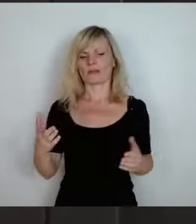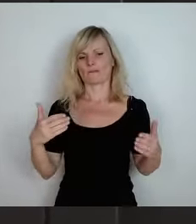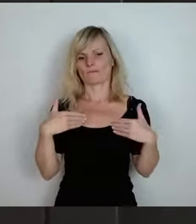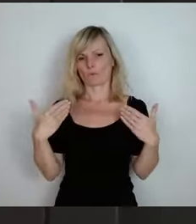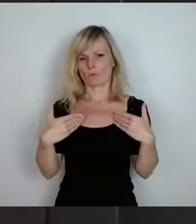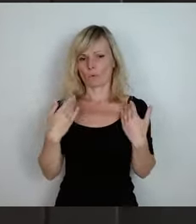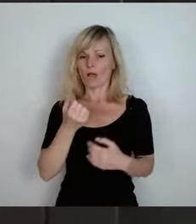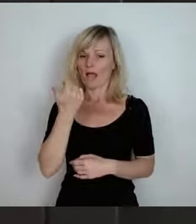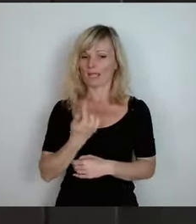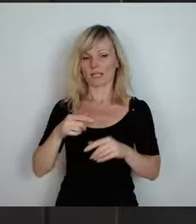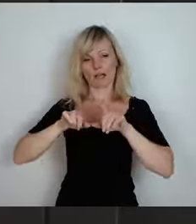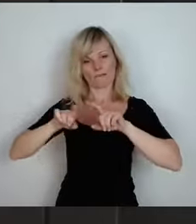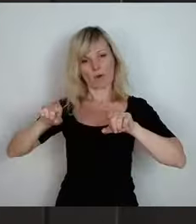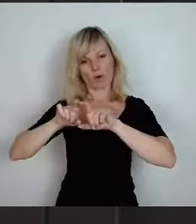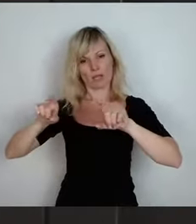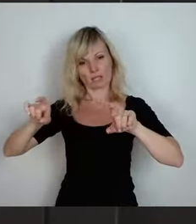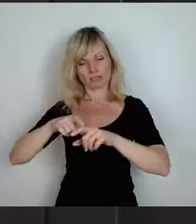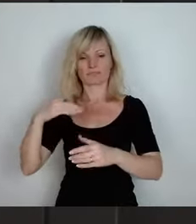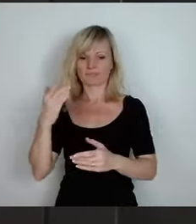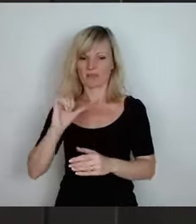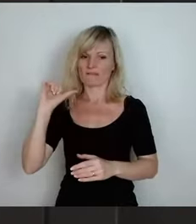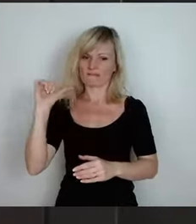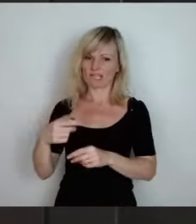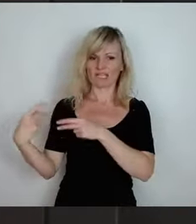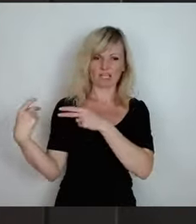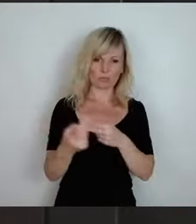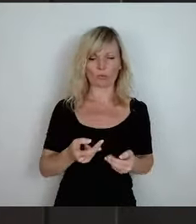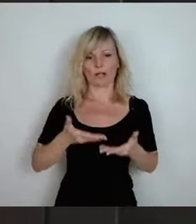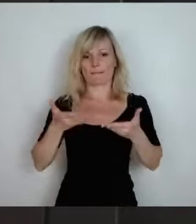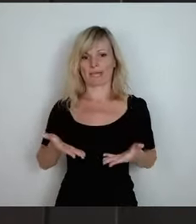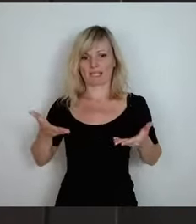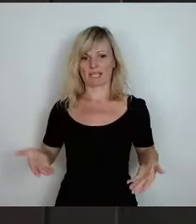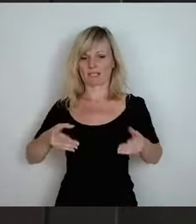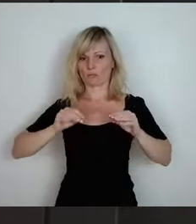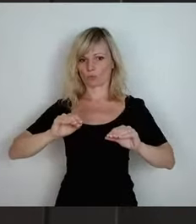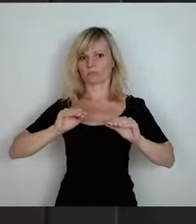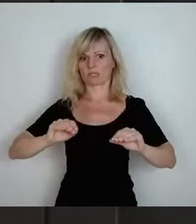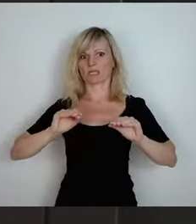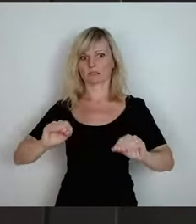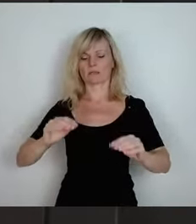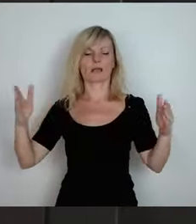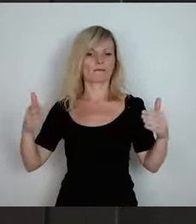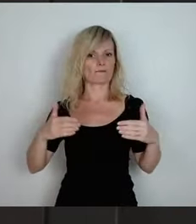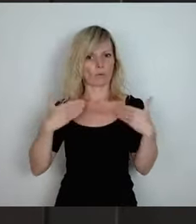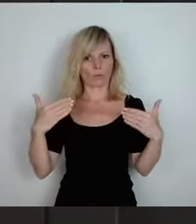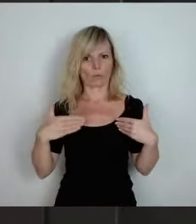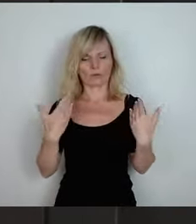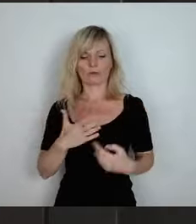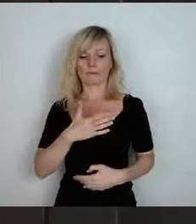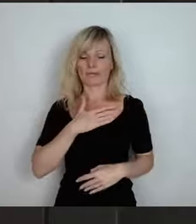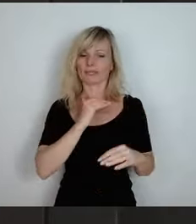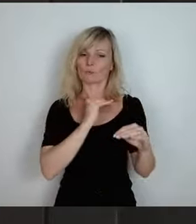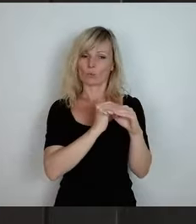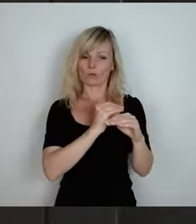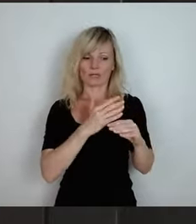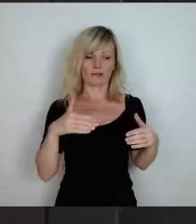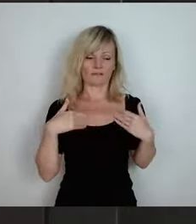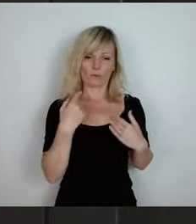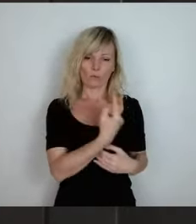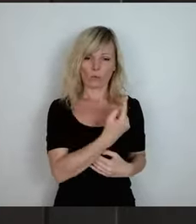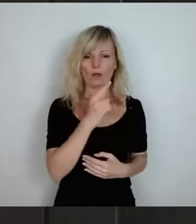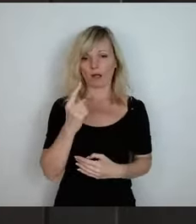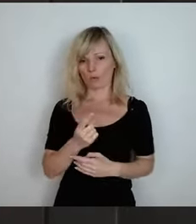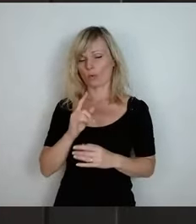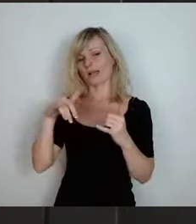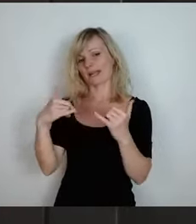Präsenzunterricht wieder läuft. Diese Freude darüber, die teile ich nicht nur mit meinen Kolleginnen und Kollegen, auch den Eltern und auch den Schülern.